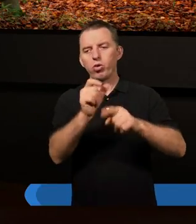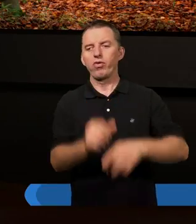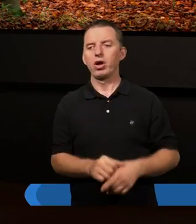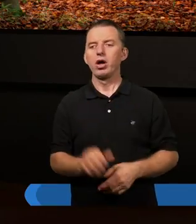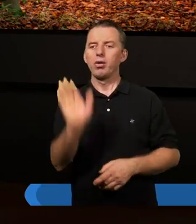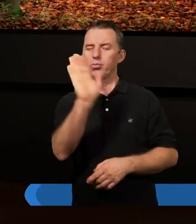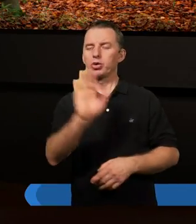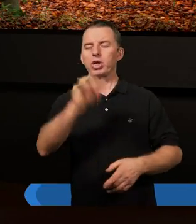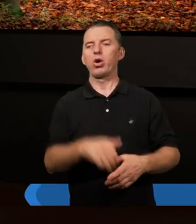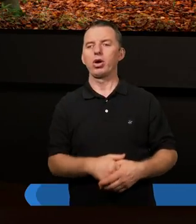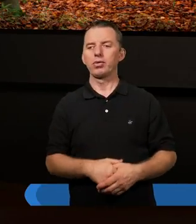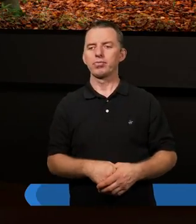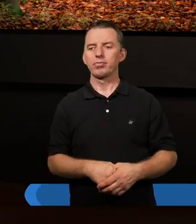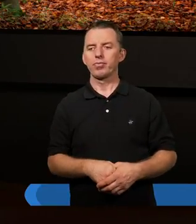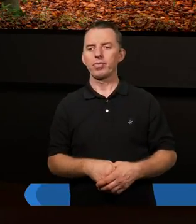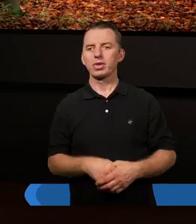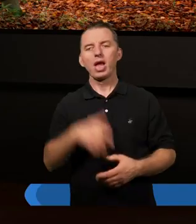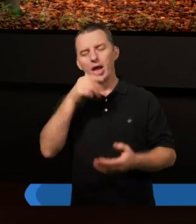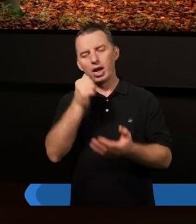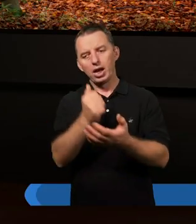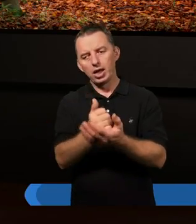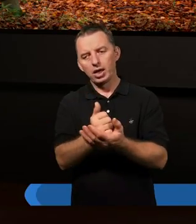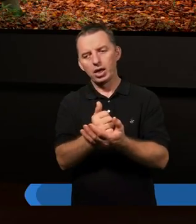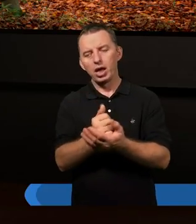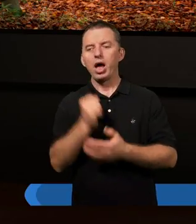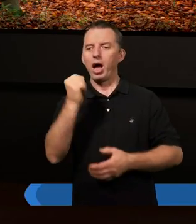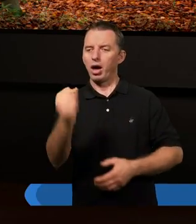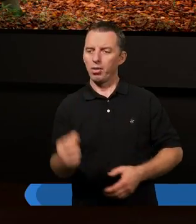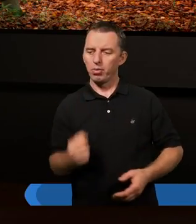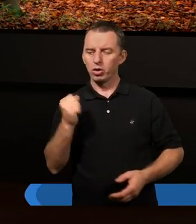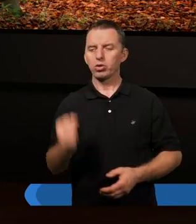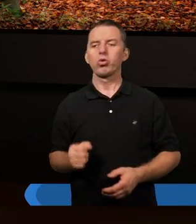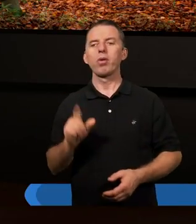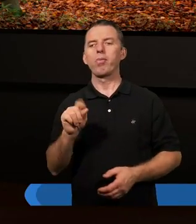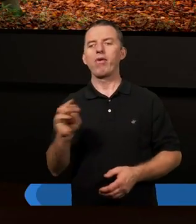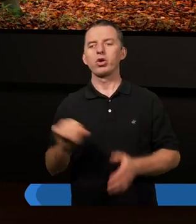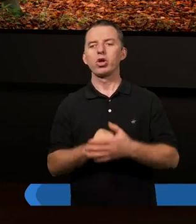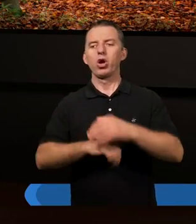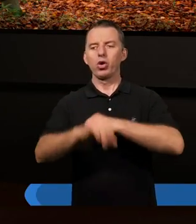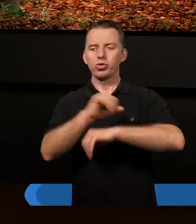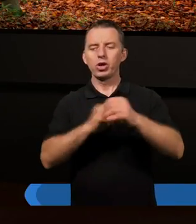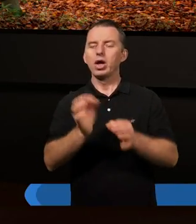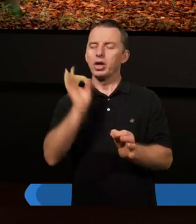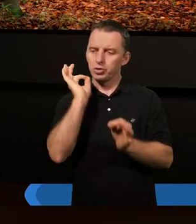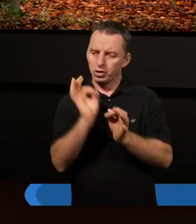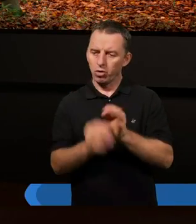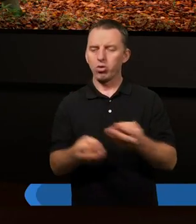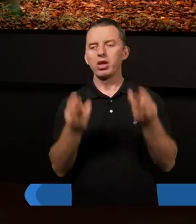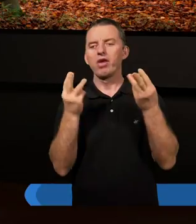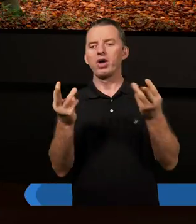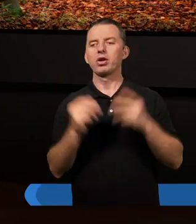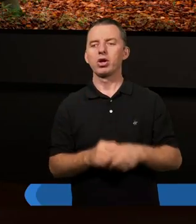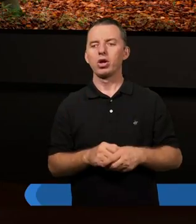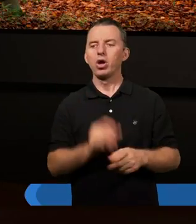Bożego. List apostoła Pawła do Rzymian jest szczególnie ważny.